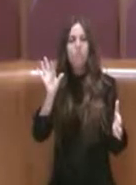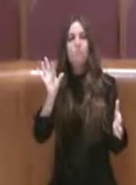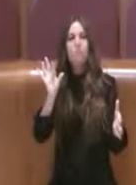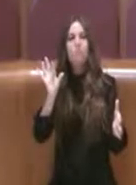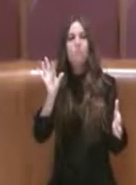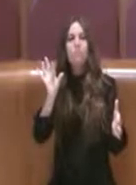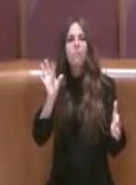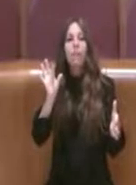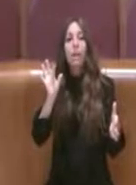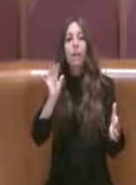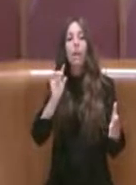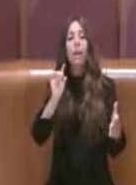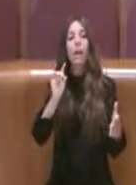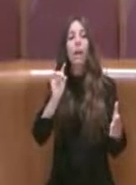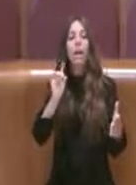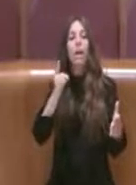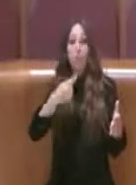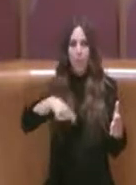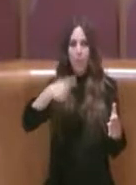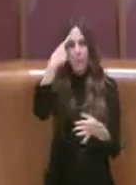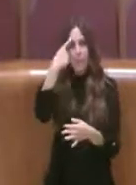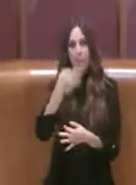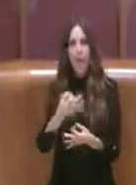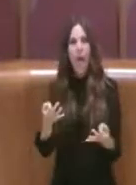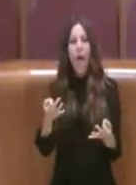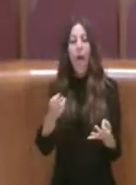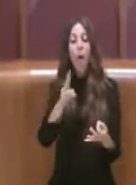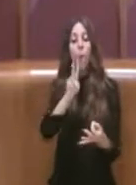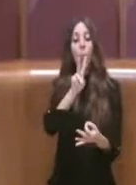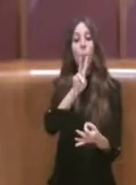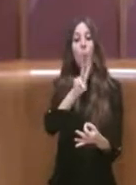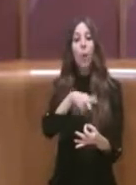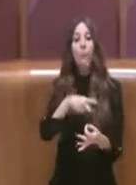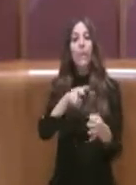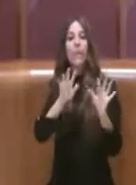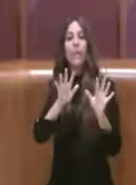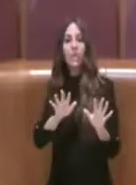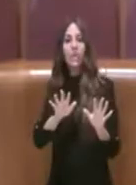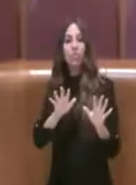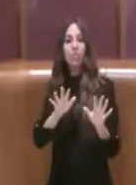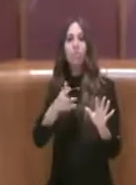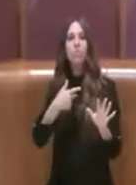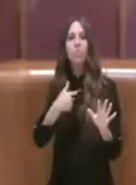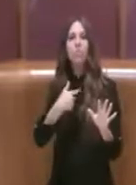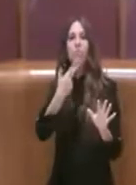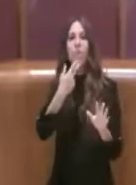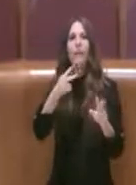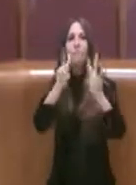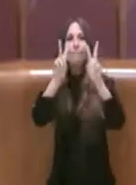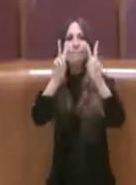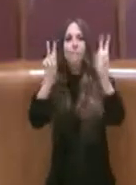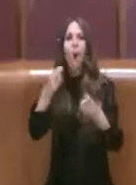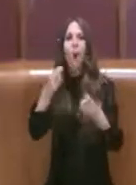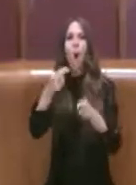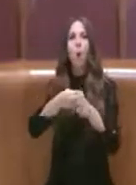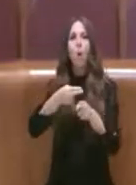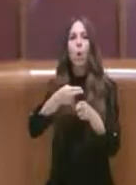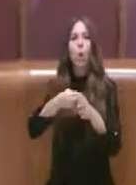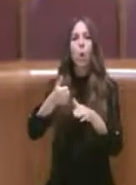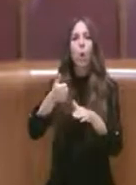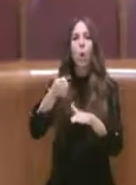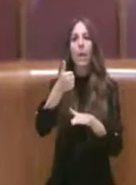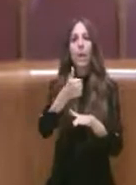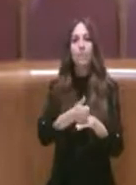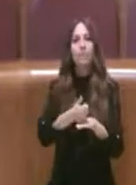Consiglio Comunale e come ben sappiamo dal 2010 parliamo di Roma Capitale. Questo invito da parte del